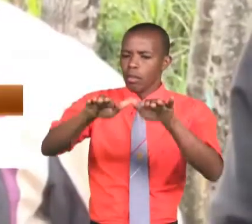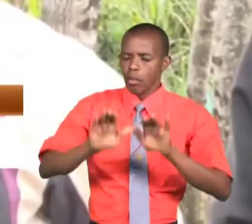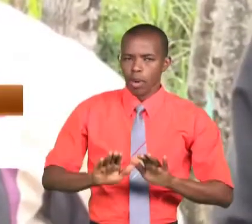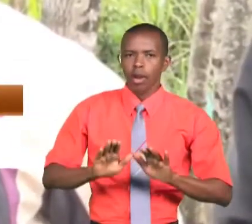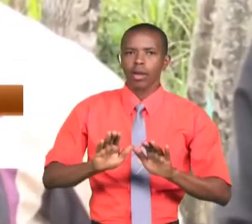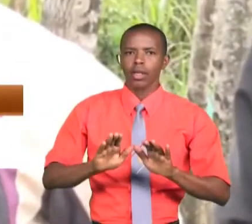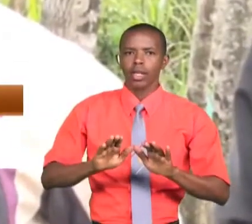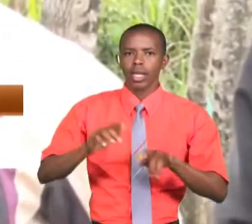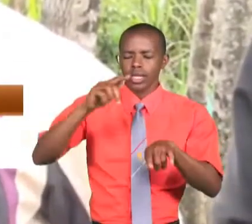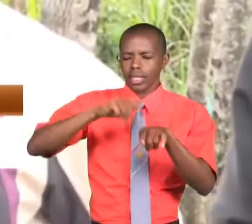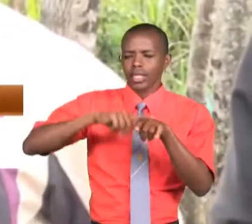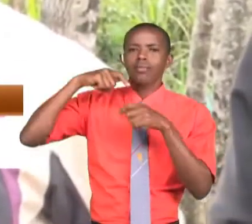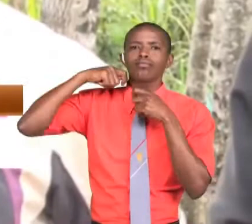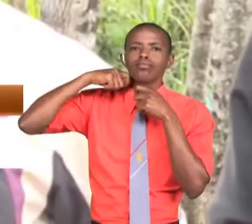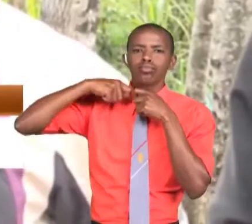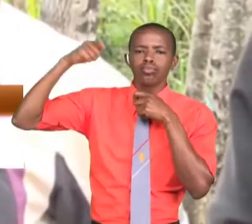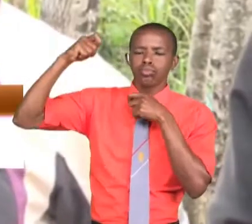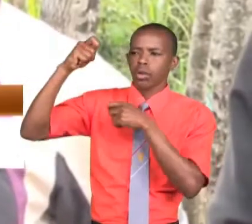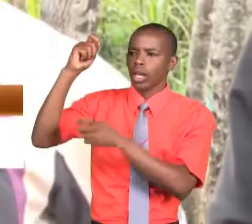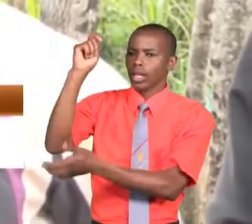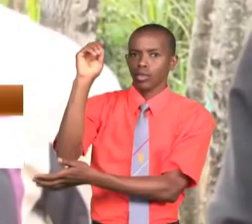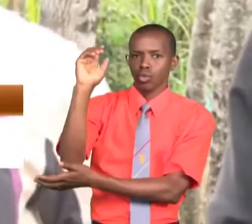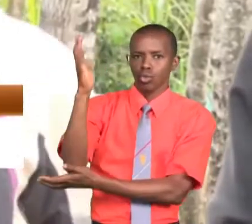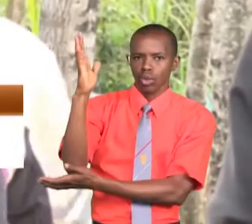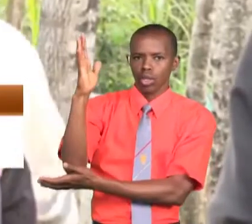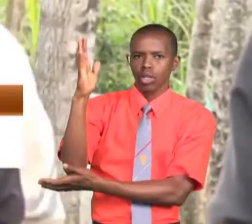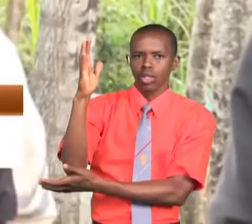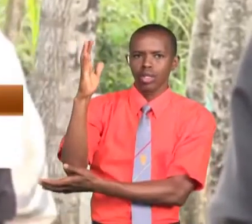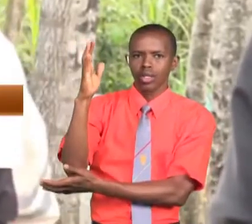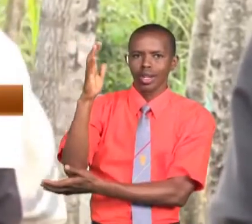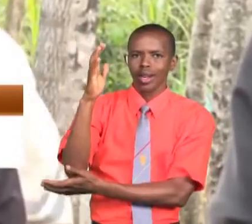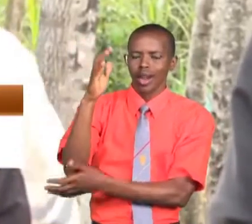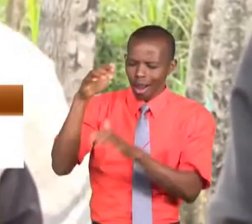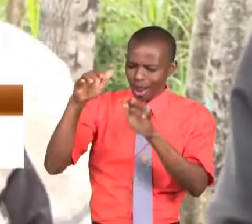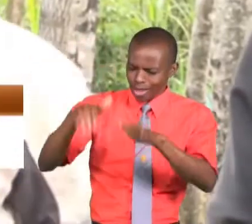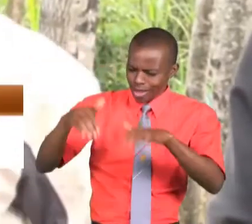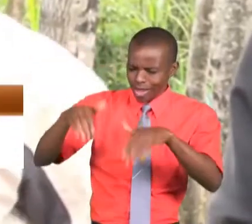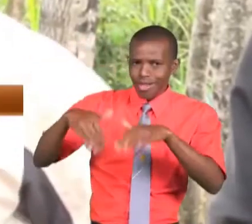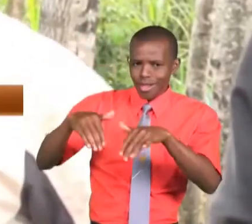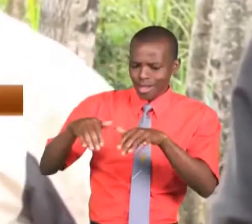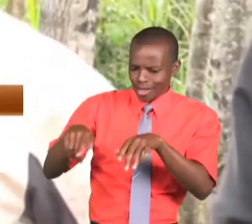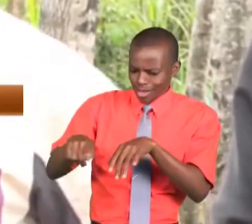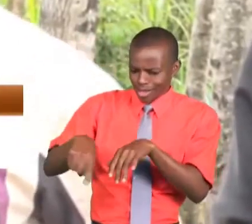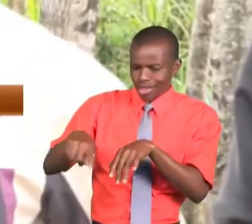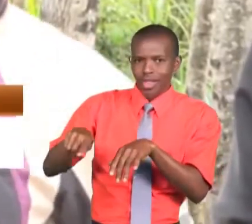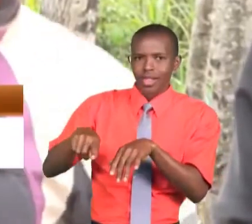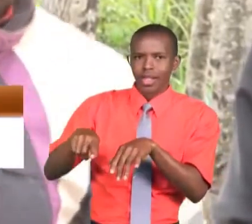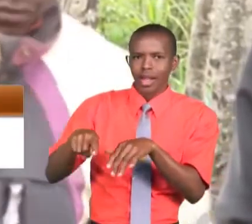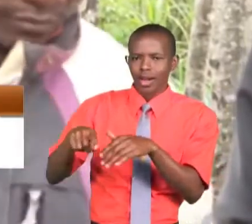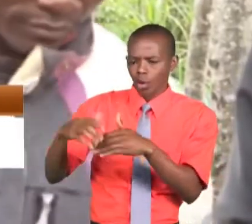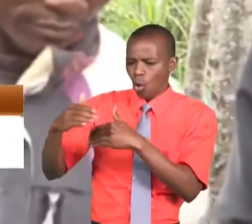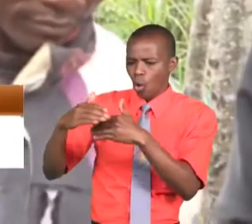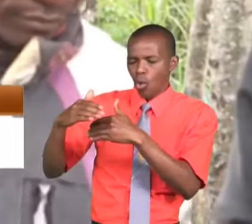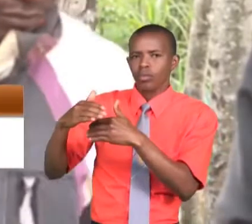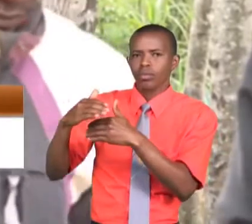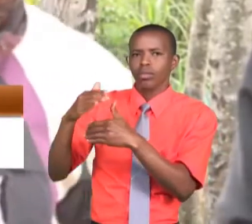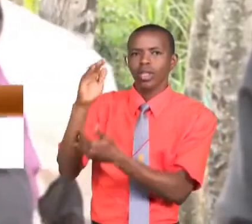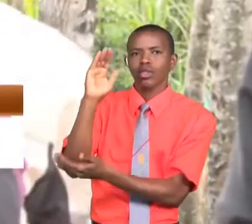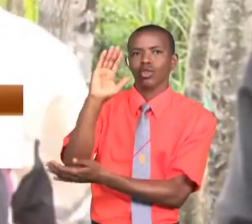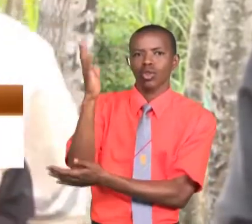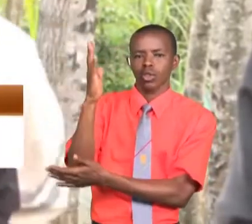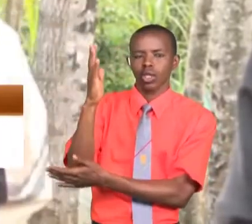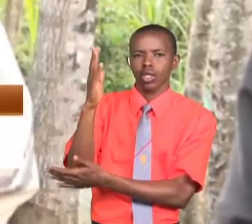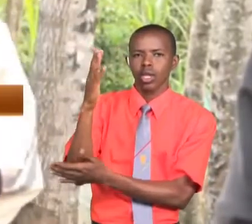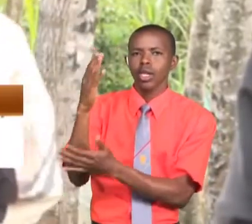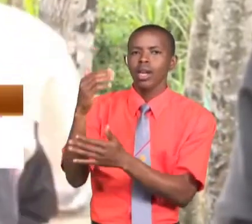halikuwa anachinyongea hapo kwa muti Wanashimba tu, wanachimba hapo tu kaburi, hapo kaburi karibu na muti Sasa